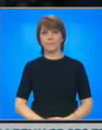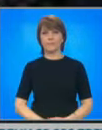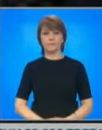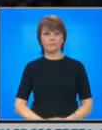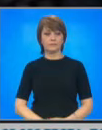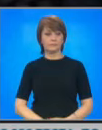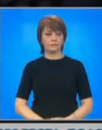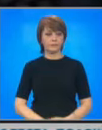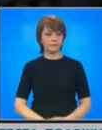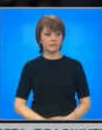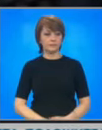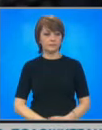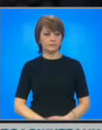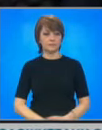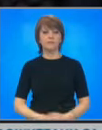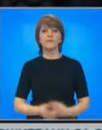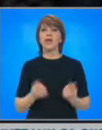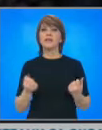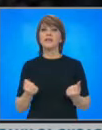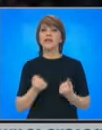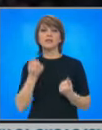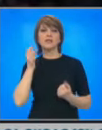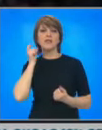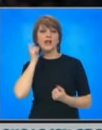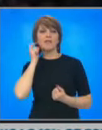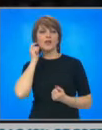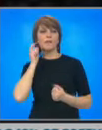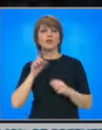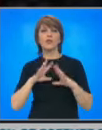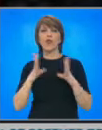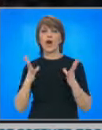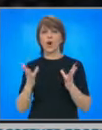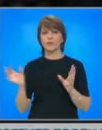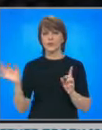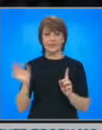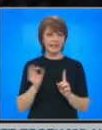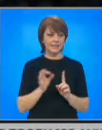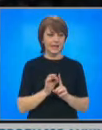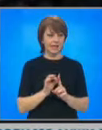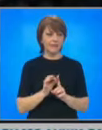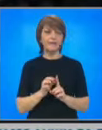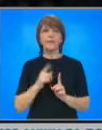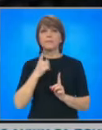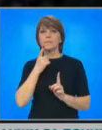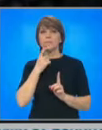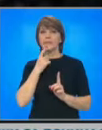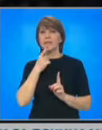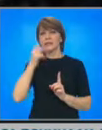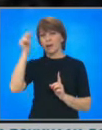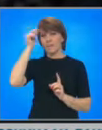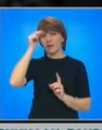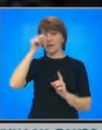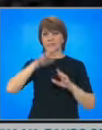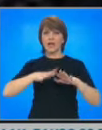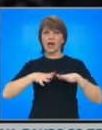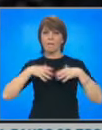Идеята за общи дейности в името на общи цели трябва да бъде основата на дейността на българския